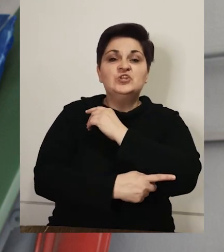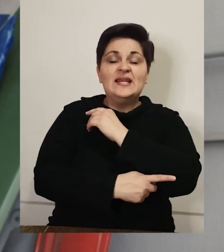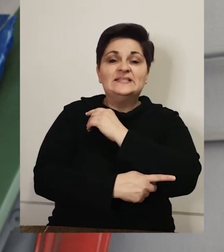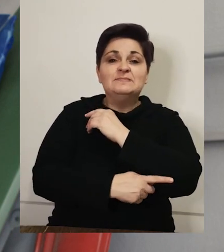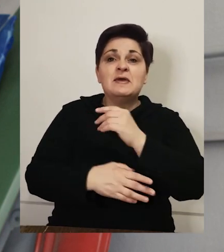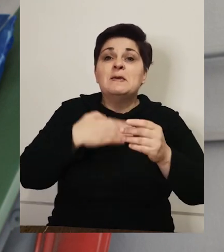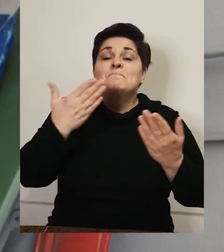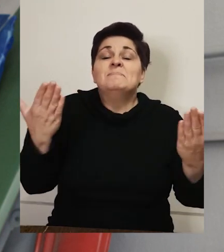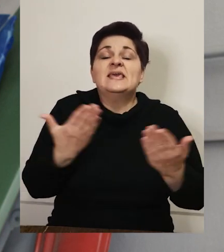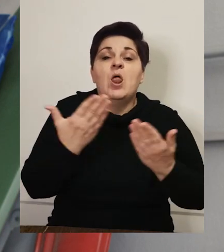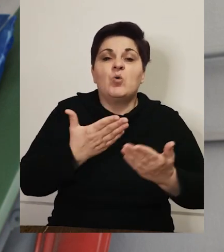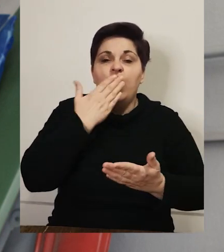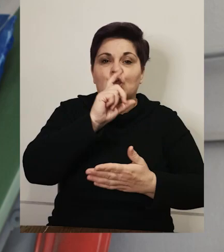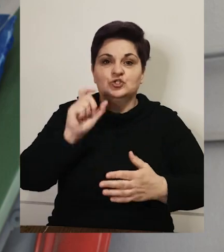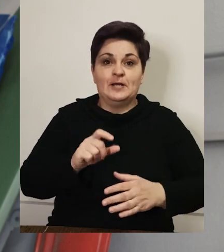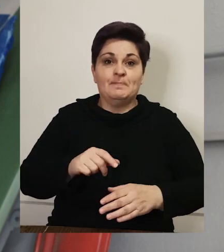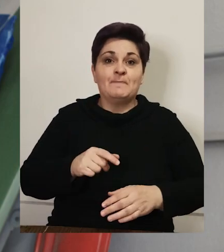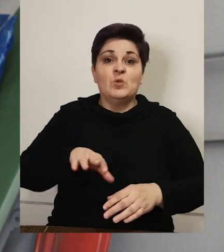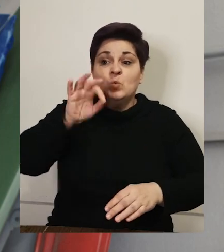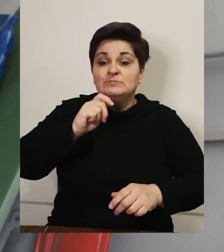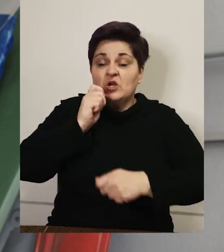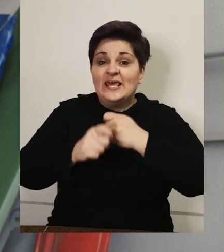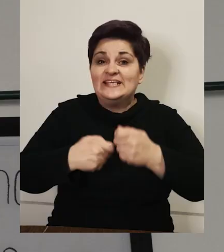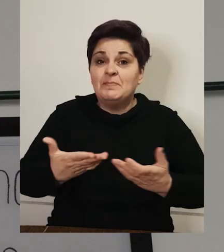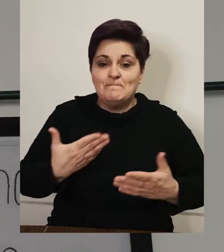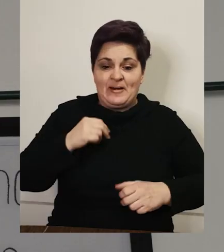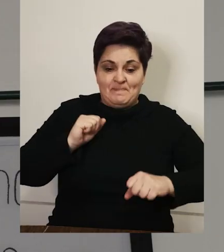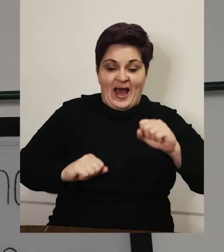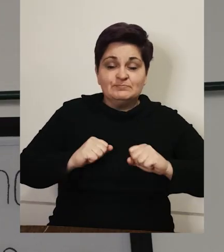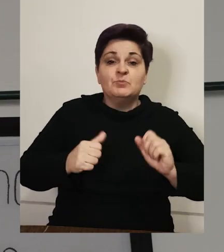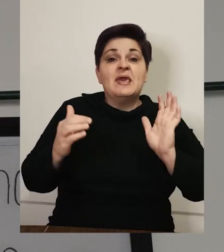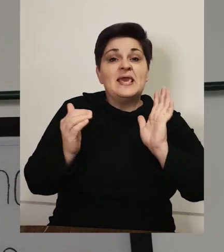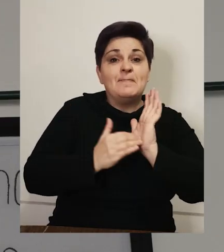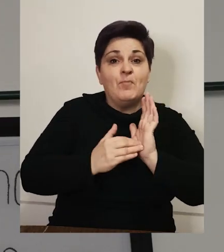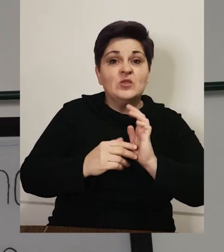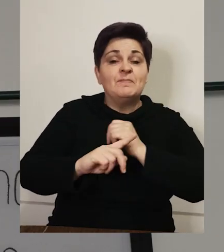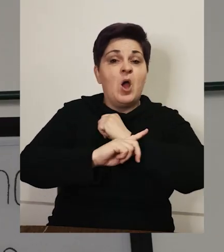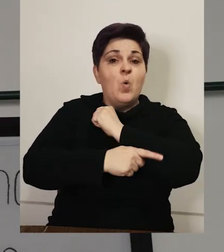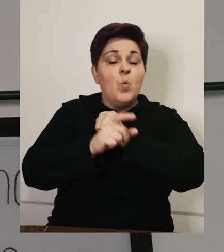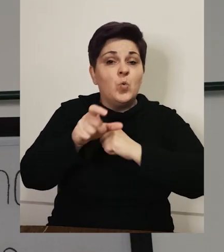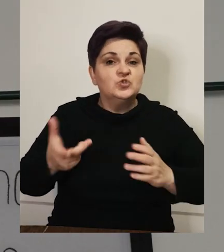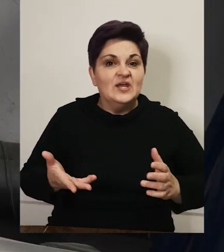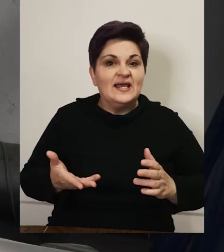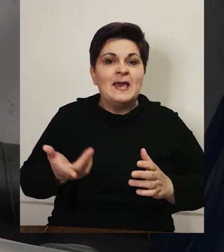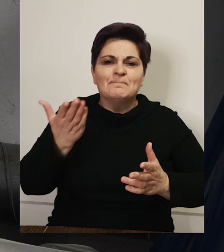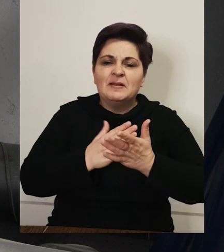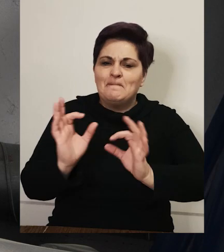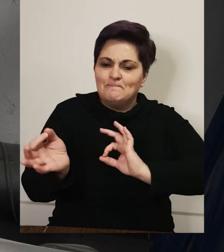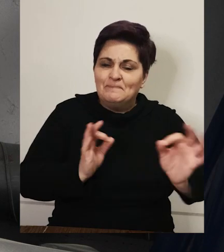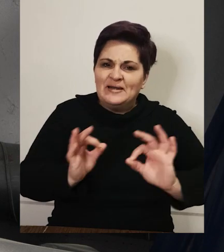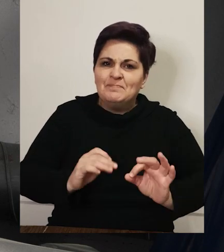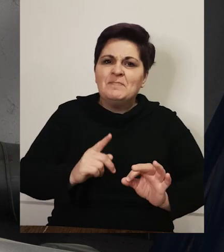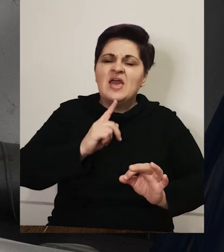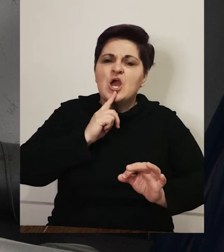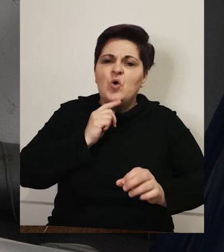svim ostalim učenicima bilo koje škole. Izboru zanimanja prema sposobnostima i potrebama učenika i